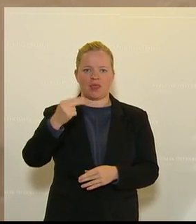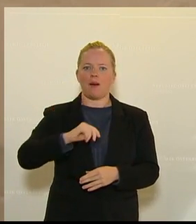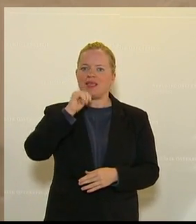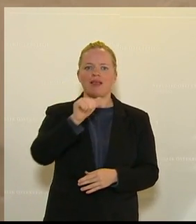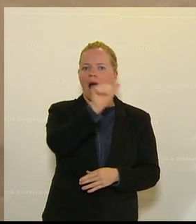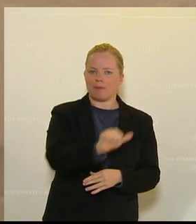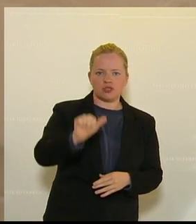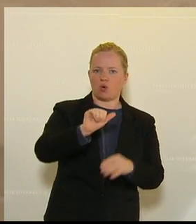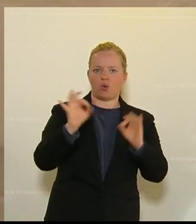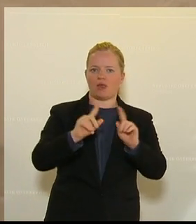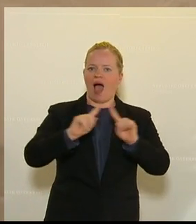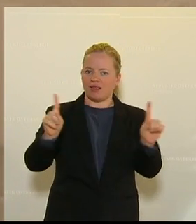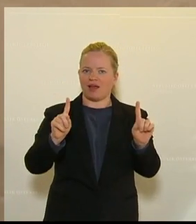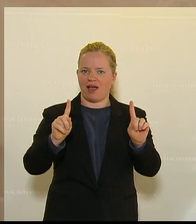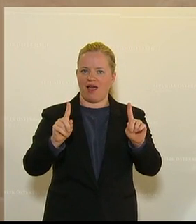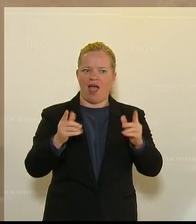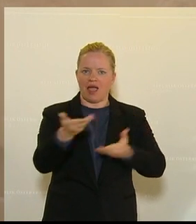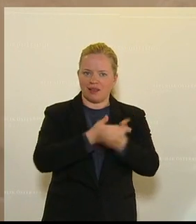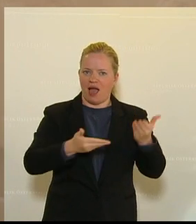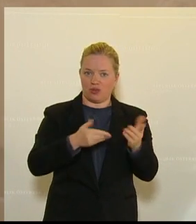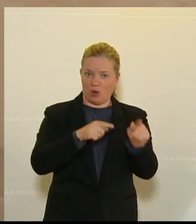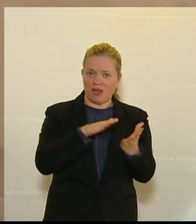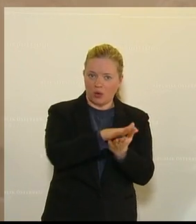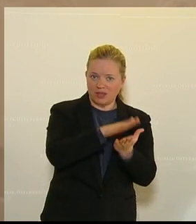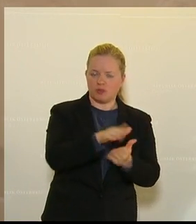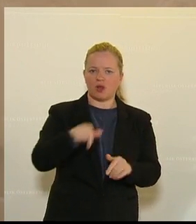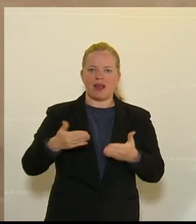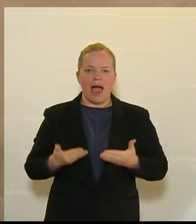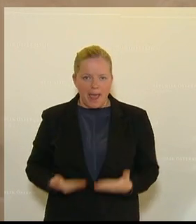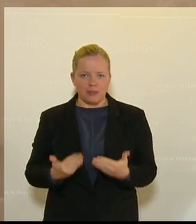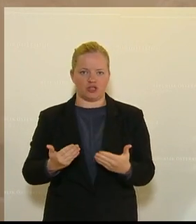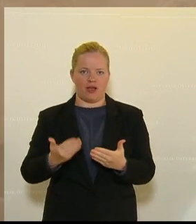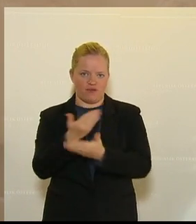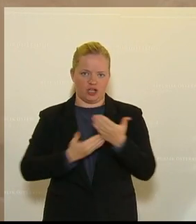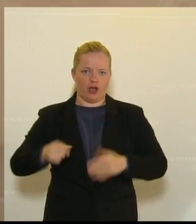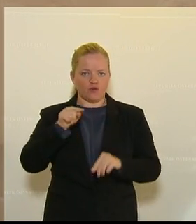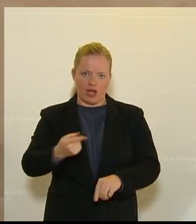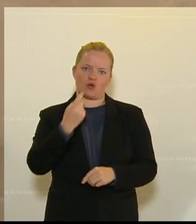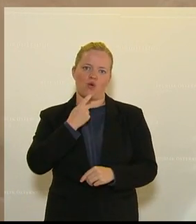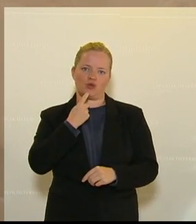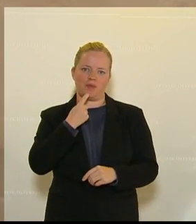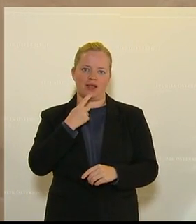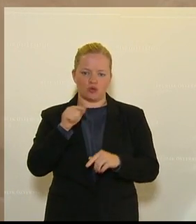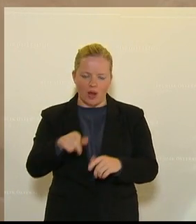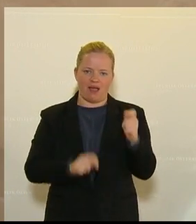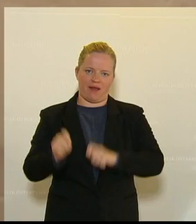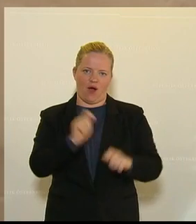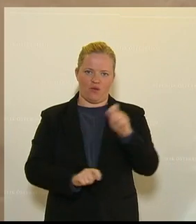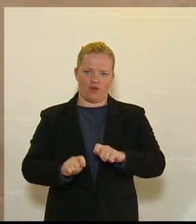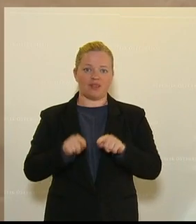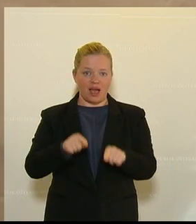Amazon und Co. auszugeben, sondern bei der heimischen Wirtschaft zu verkonsumieren. Das ist nämlich genau der Unterschied. Das ist nämlich